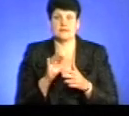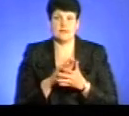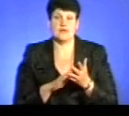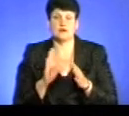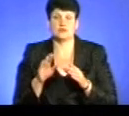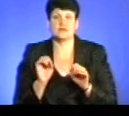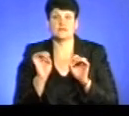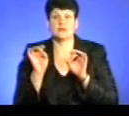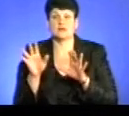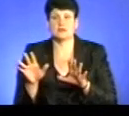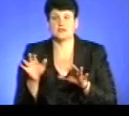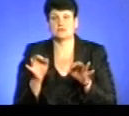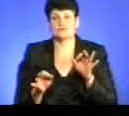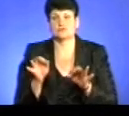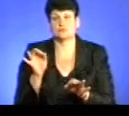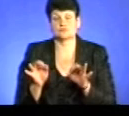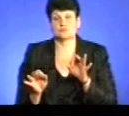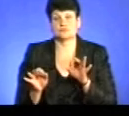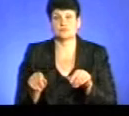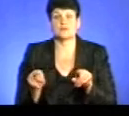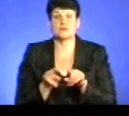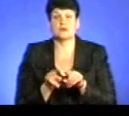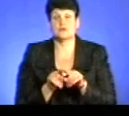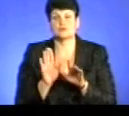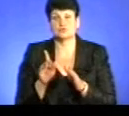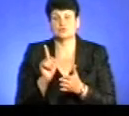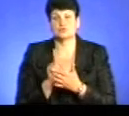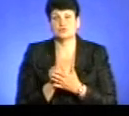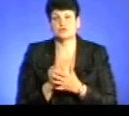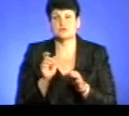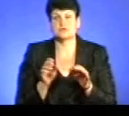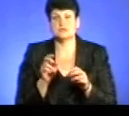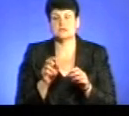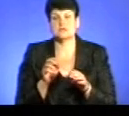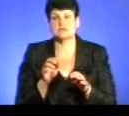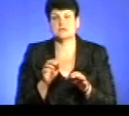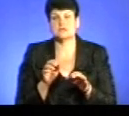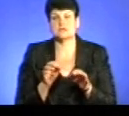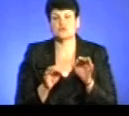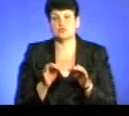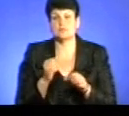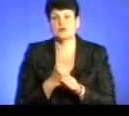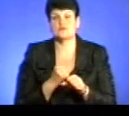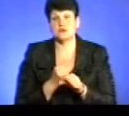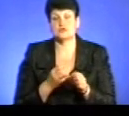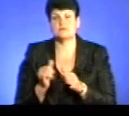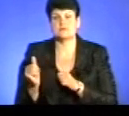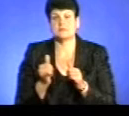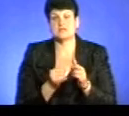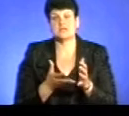справа буде передаватися до суду. Також вводиться обов'язок засуджених працювати, щоб забезпечувати сплату аліментів.